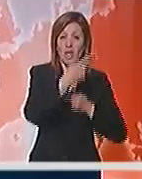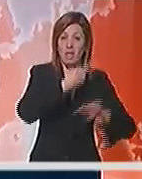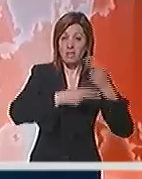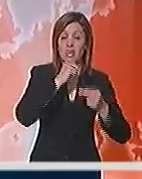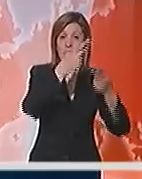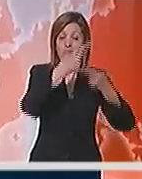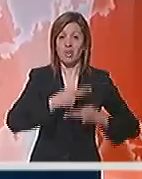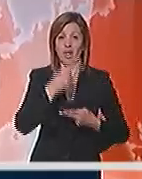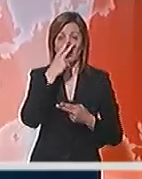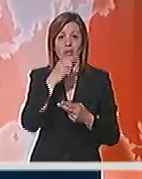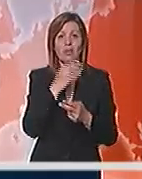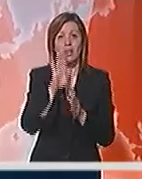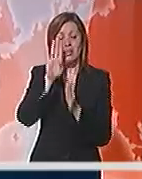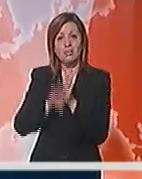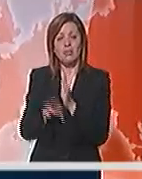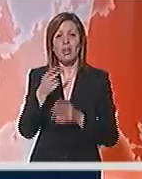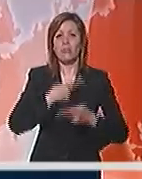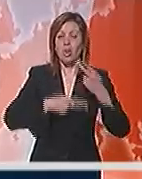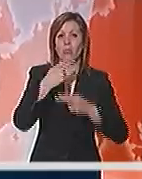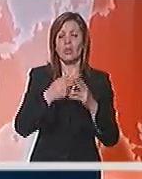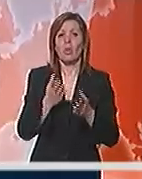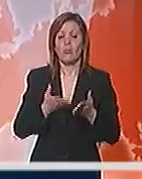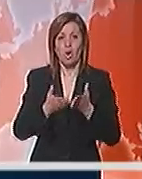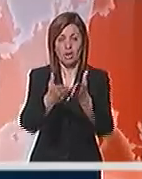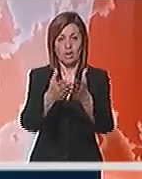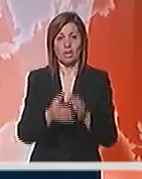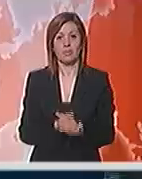i uvoza vidi kroz smanjeni promet u Lukama.